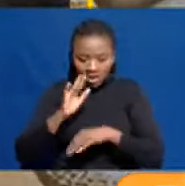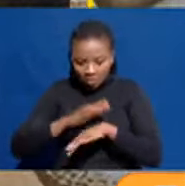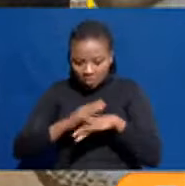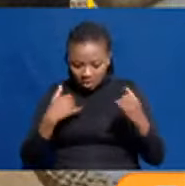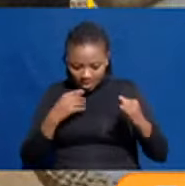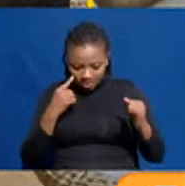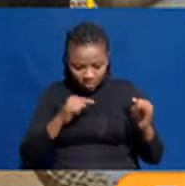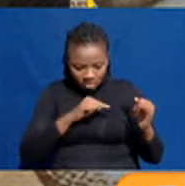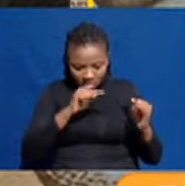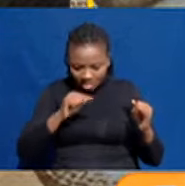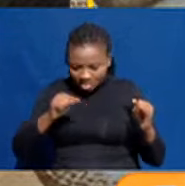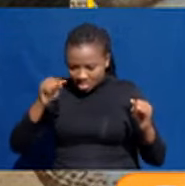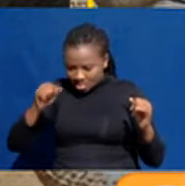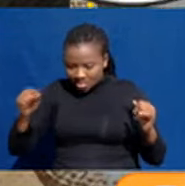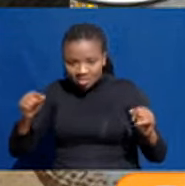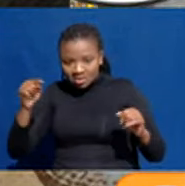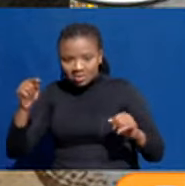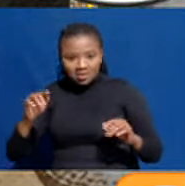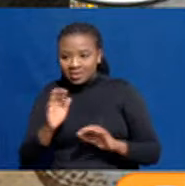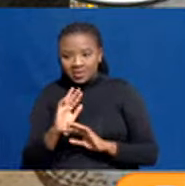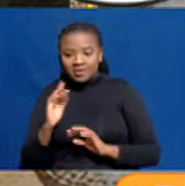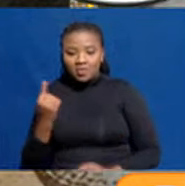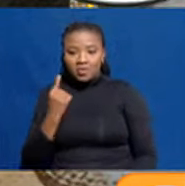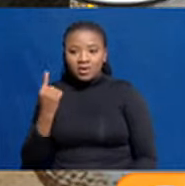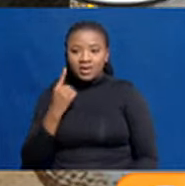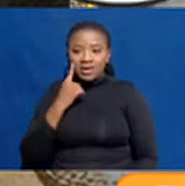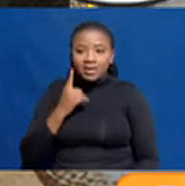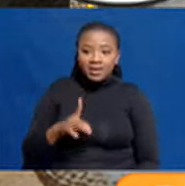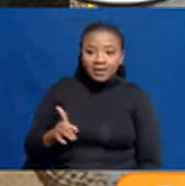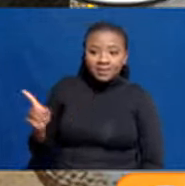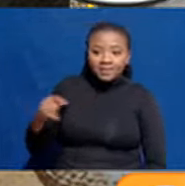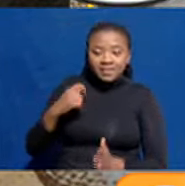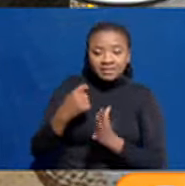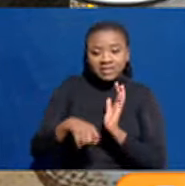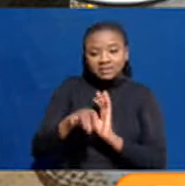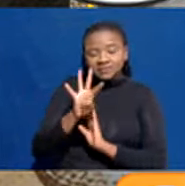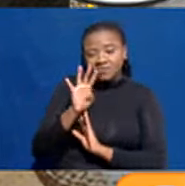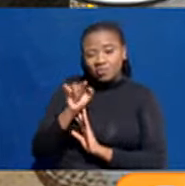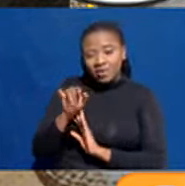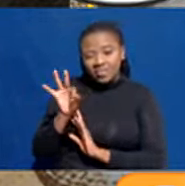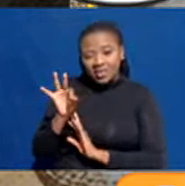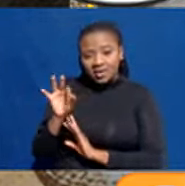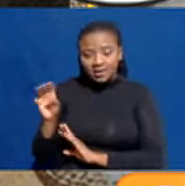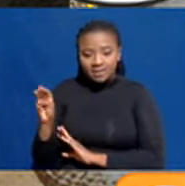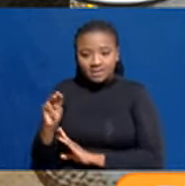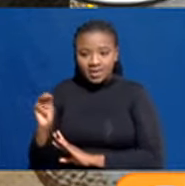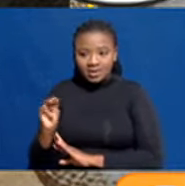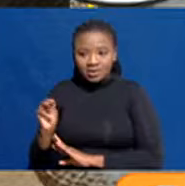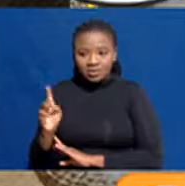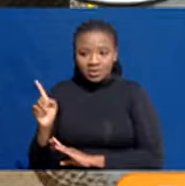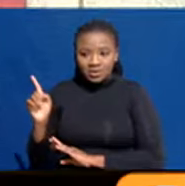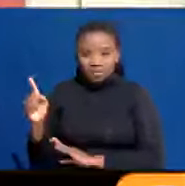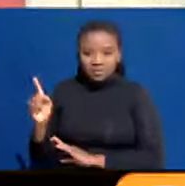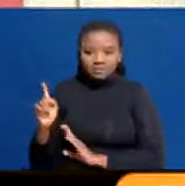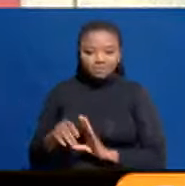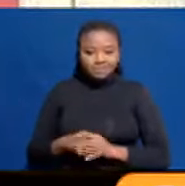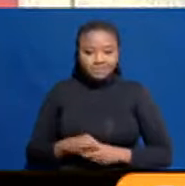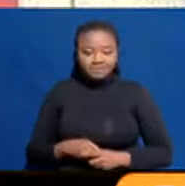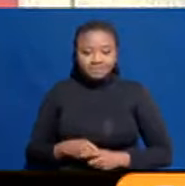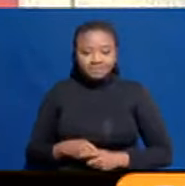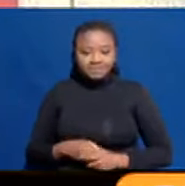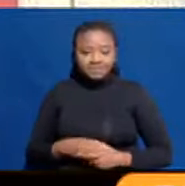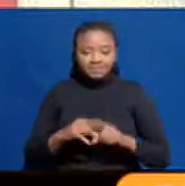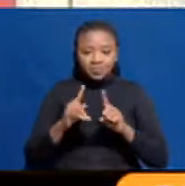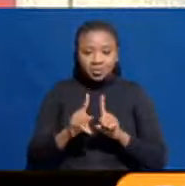ilipokea shilingi milioni nene nuktatatu kama ushuru wa sukari hiyo kutoka kwa kampuni ya Vine Park ilio shinda zabuni. KRA